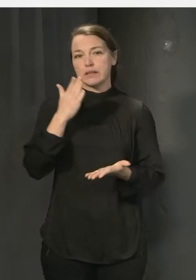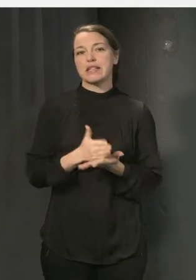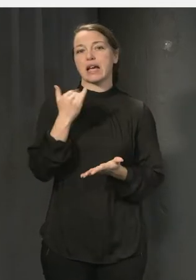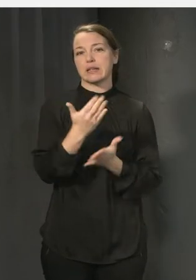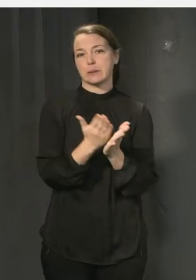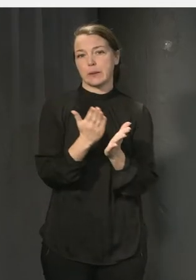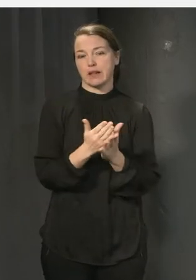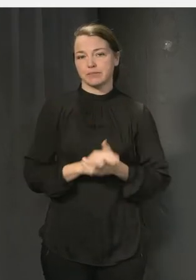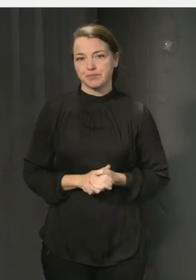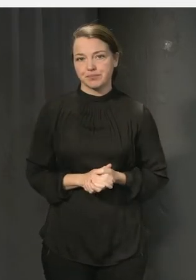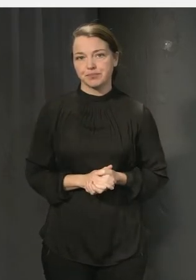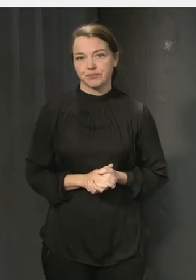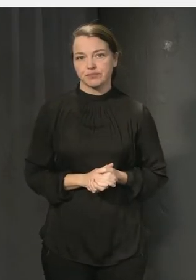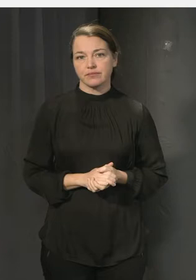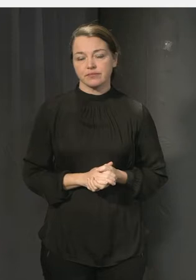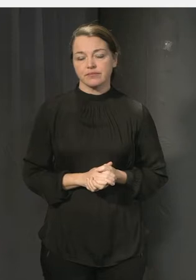skolan.